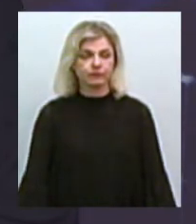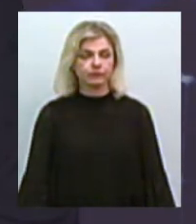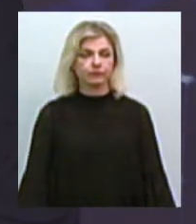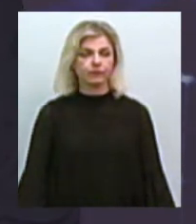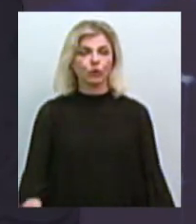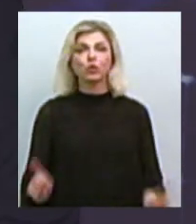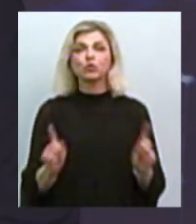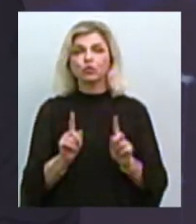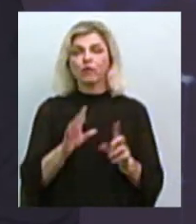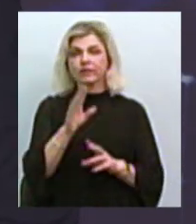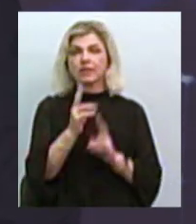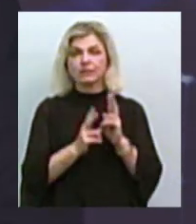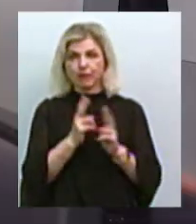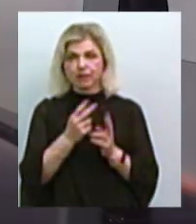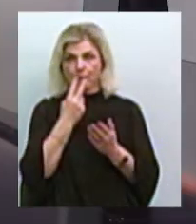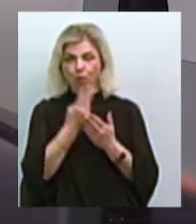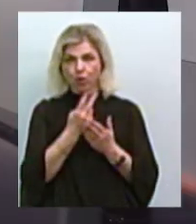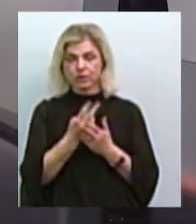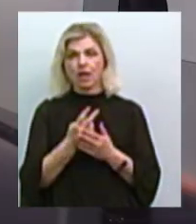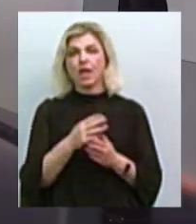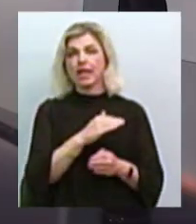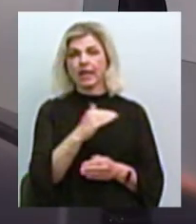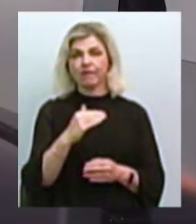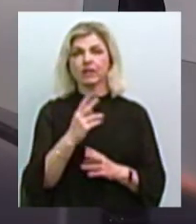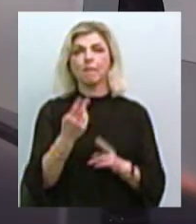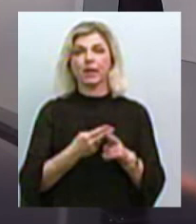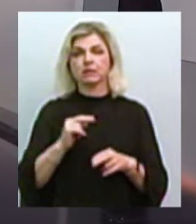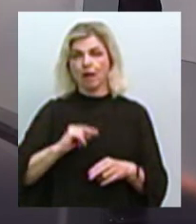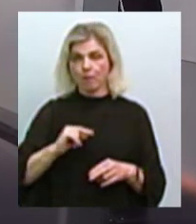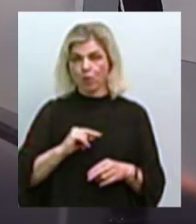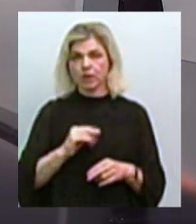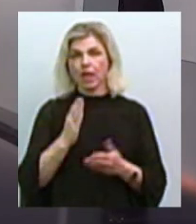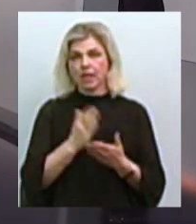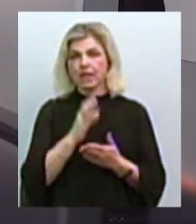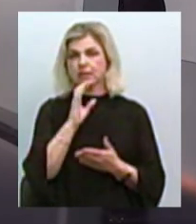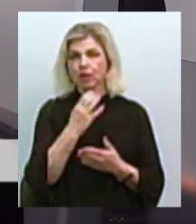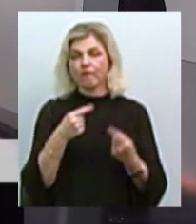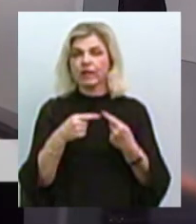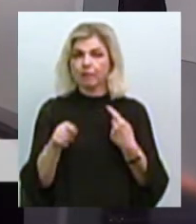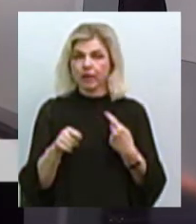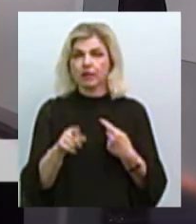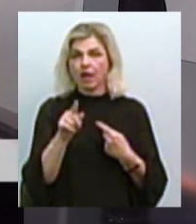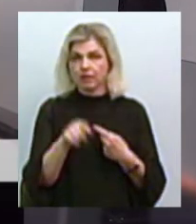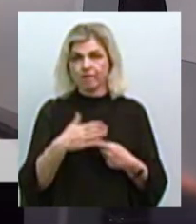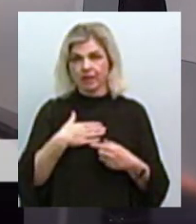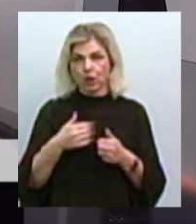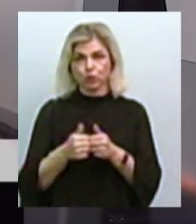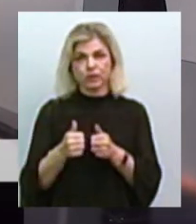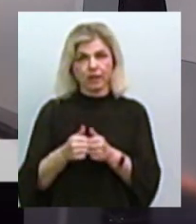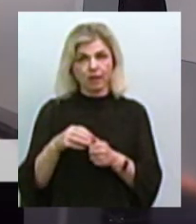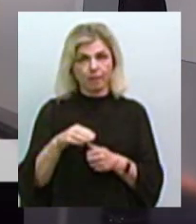показники рівня безробіття. Тим не менш, є серйозні відмінності навіть з нашими сусідами.